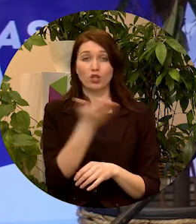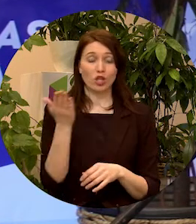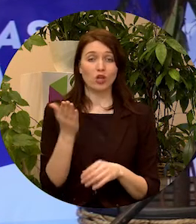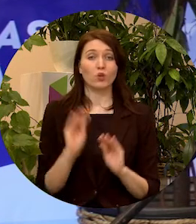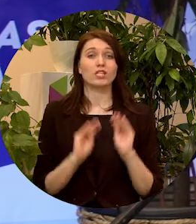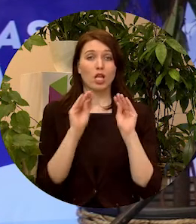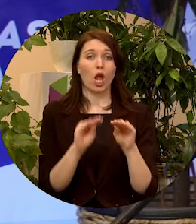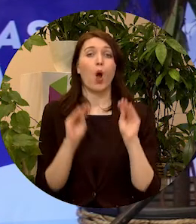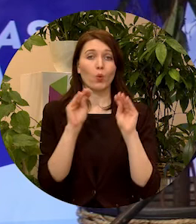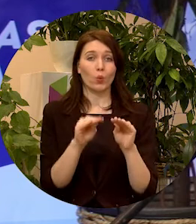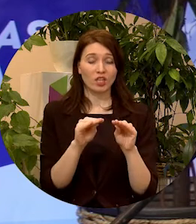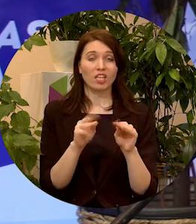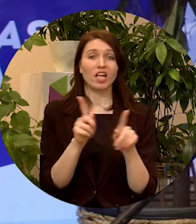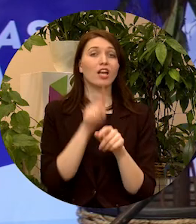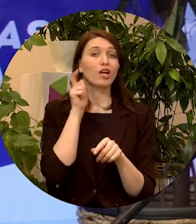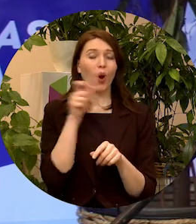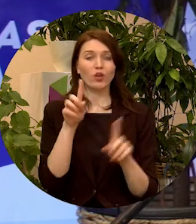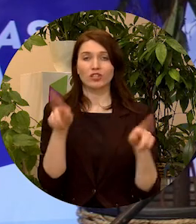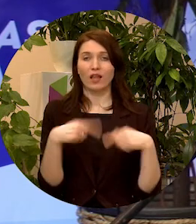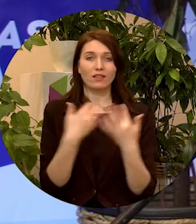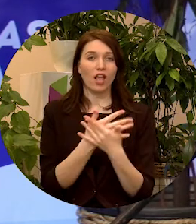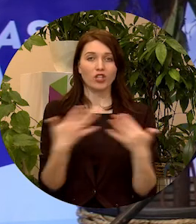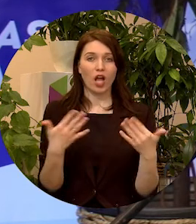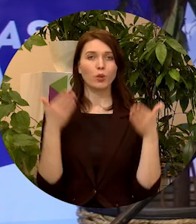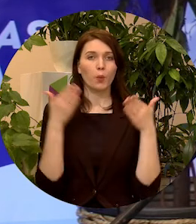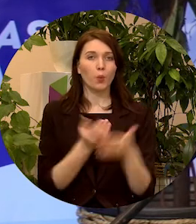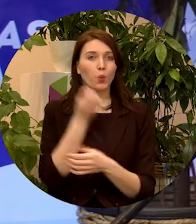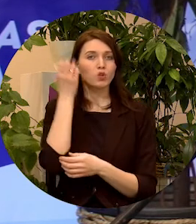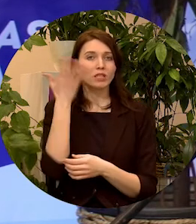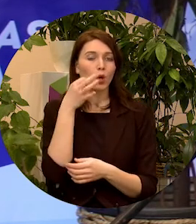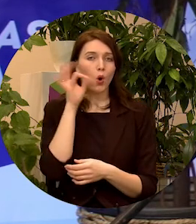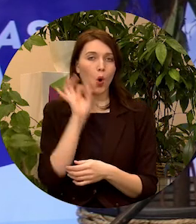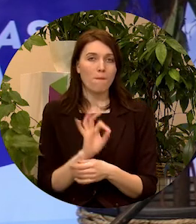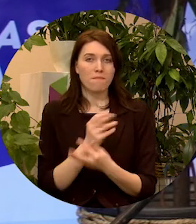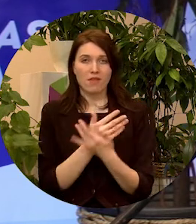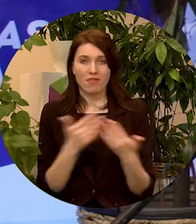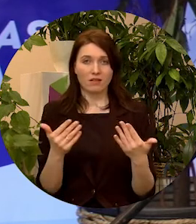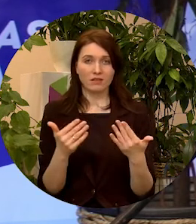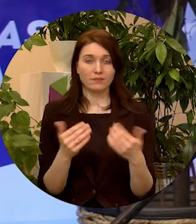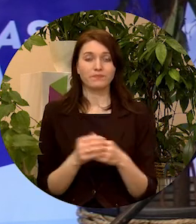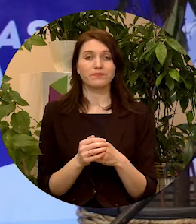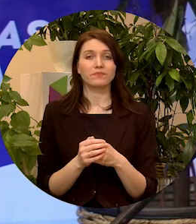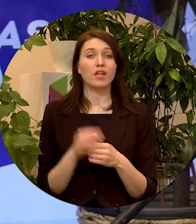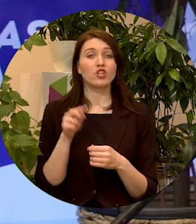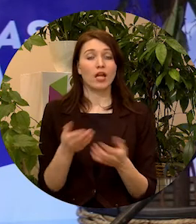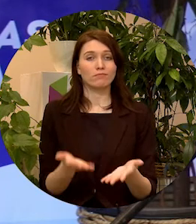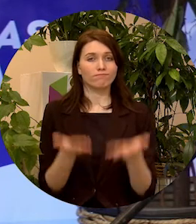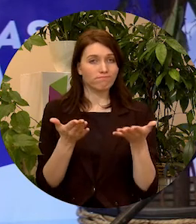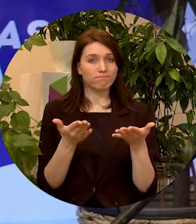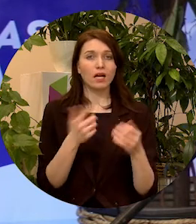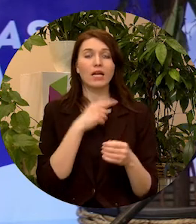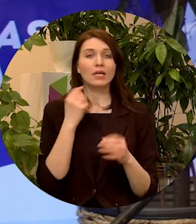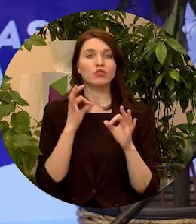ir ieguldīt, ir jauniešiem attīstīt dažādas mūža izglītības kompetences. Un šeit izcelt, es